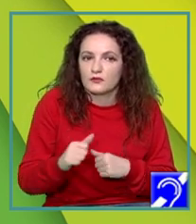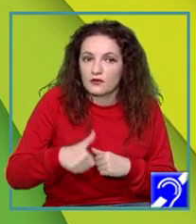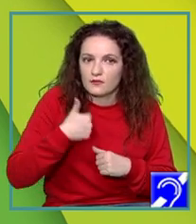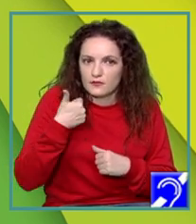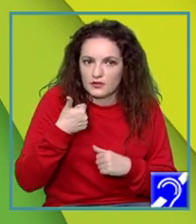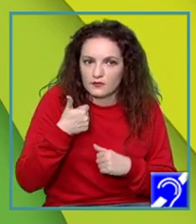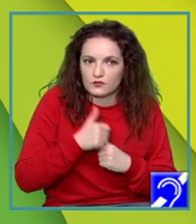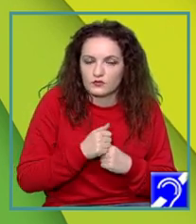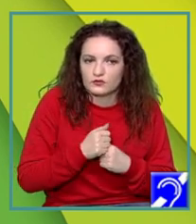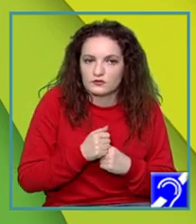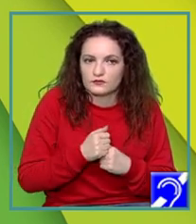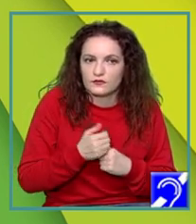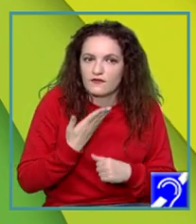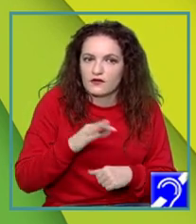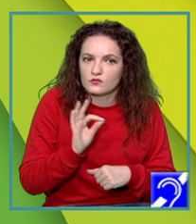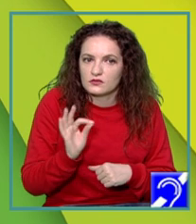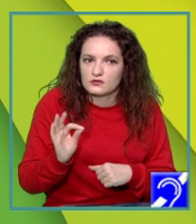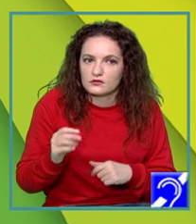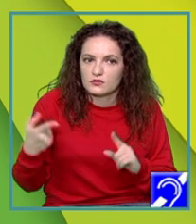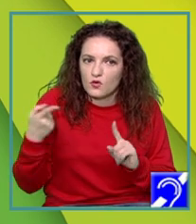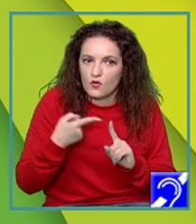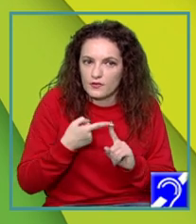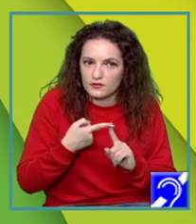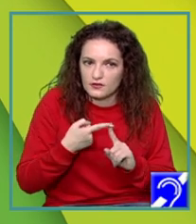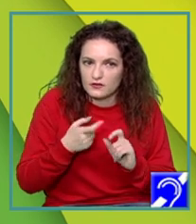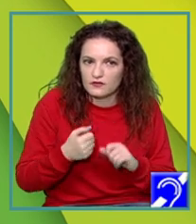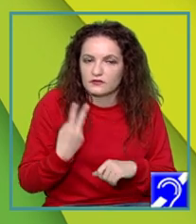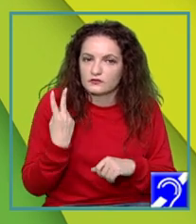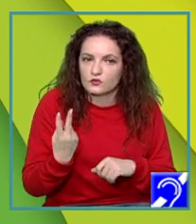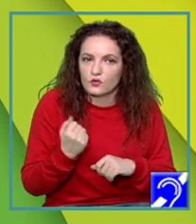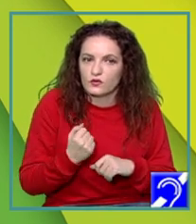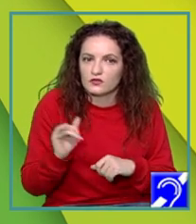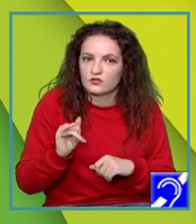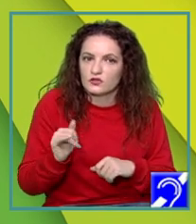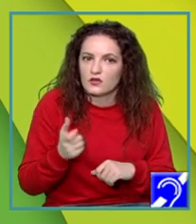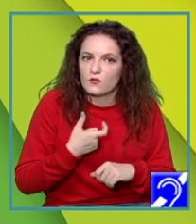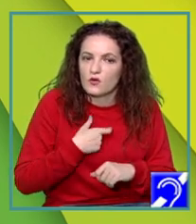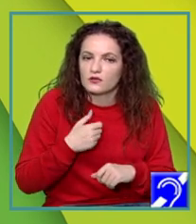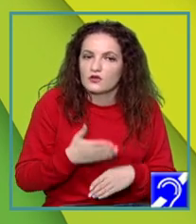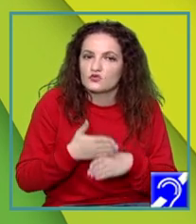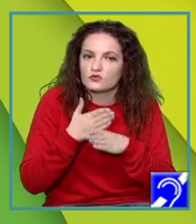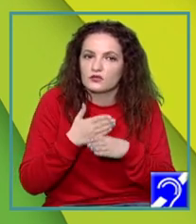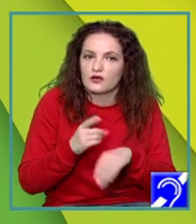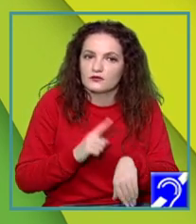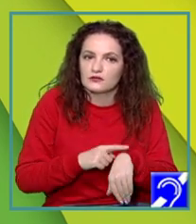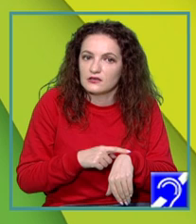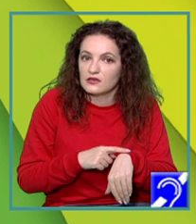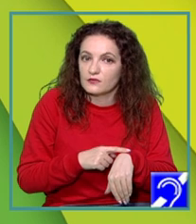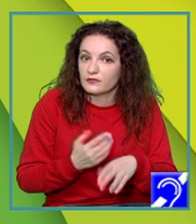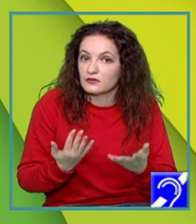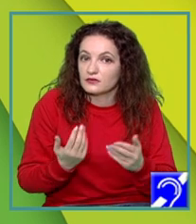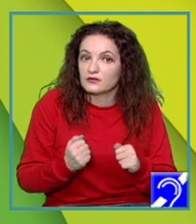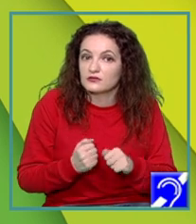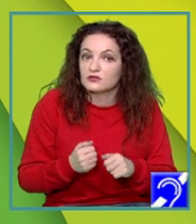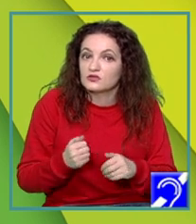cadran aș vrea să scrieți obiectiv, cuvântul obiectiv, în cel de-al doilea cine mă poate ajuta, apoi timp alocat și apoi